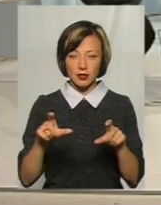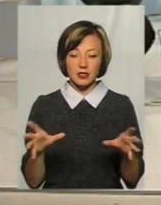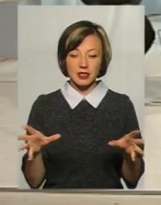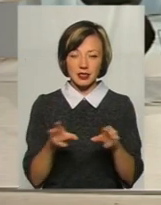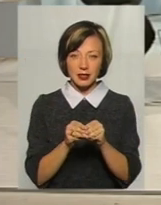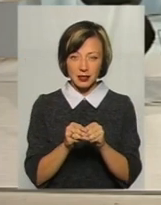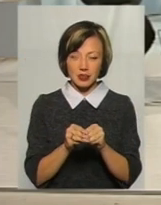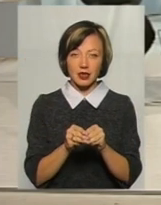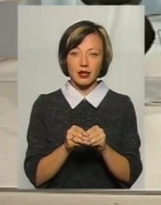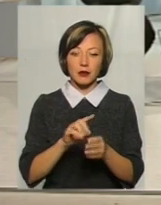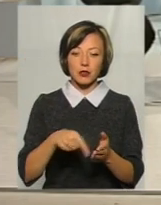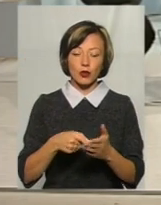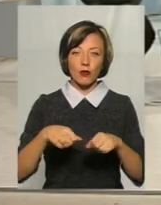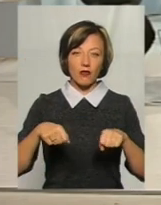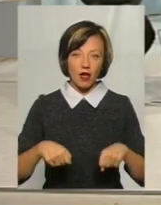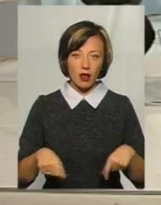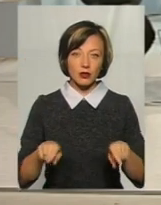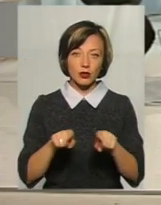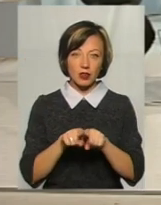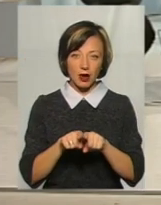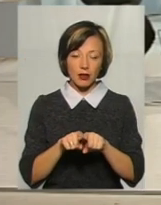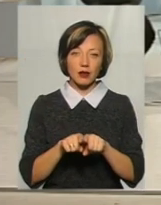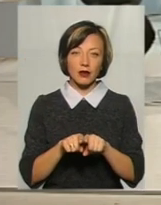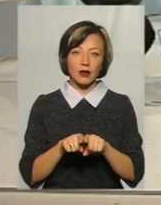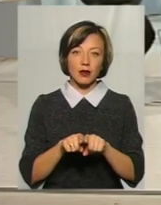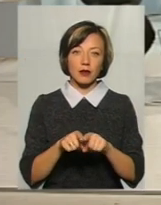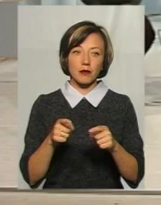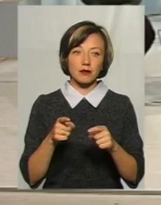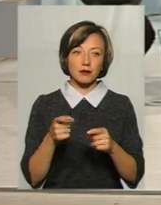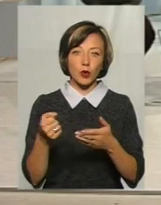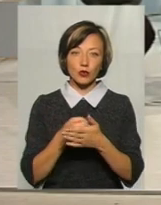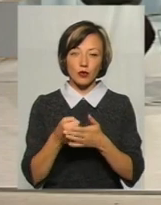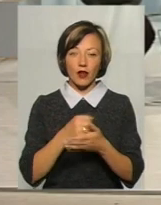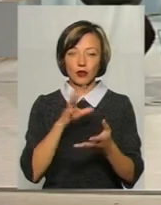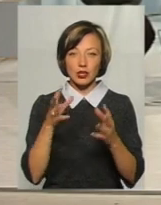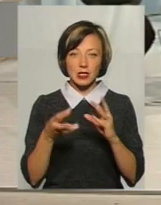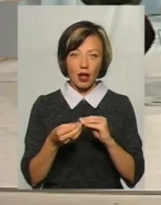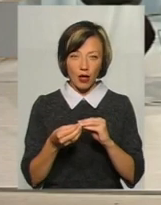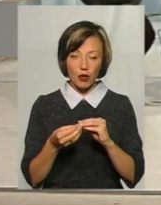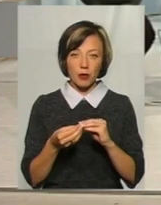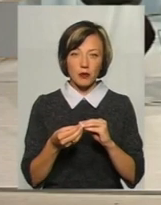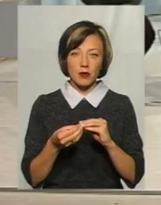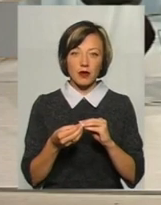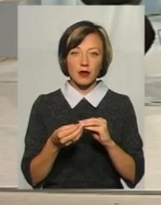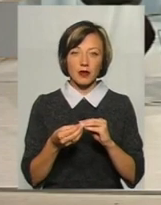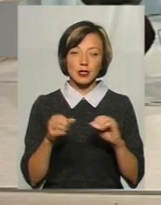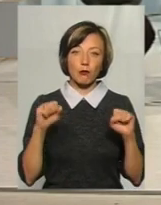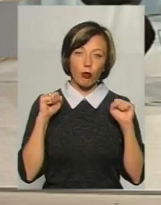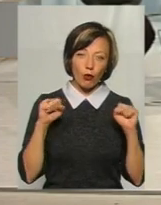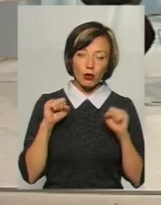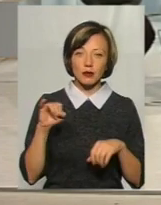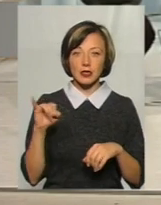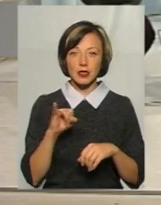скооперувавшись з міською владою, таким чином, в принципі, просуваючи загалом такий і спорт, і